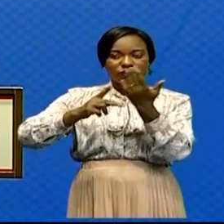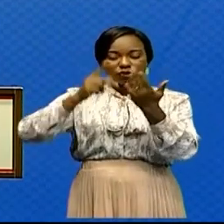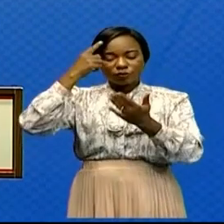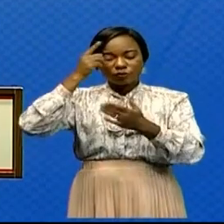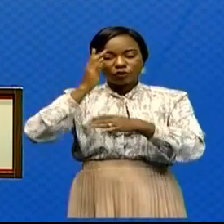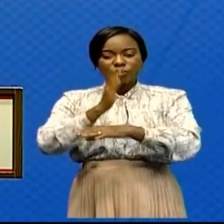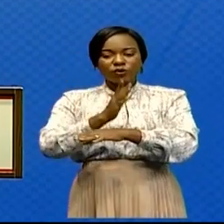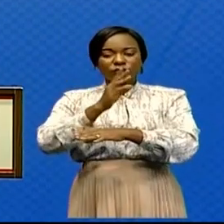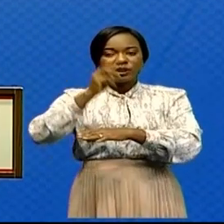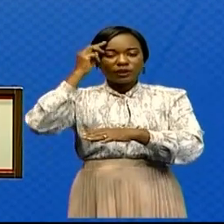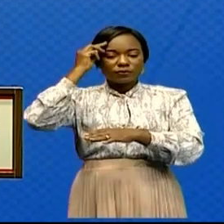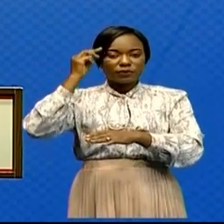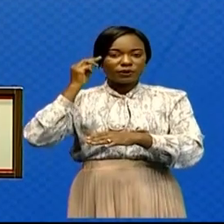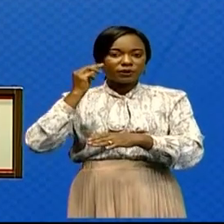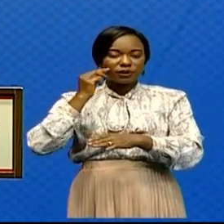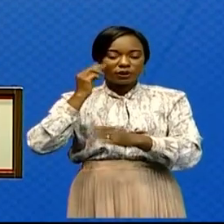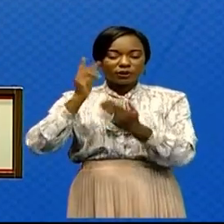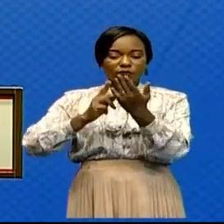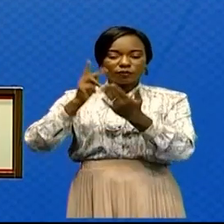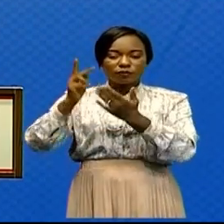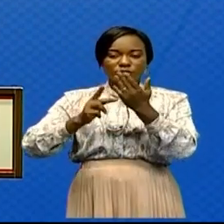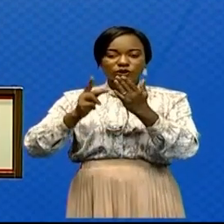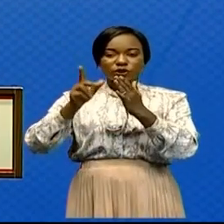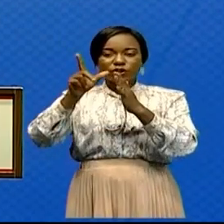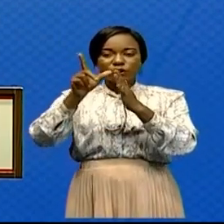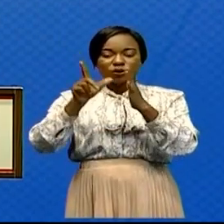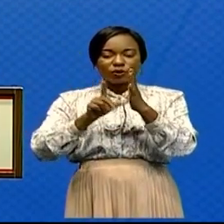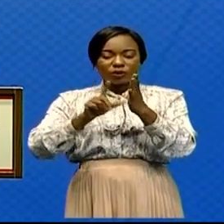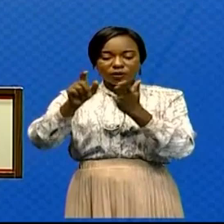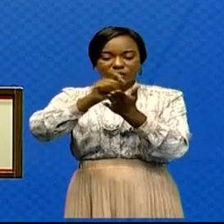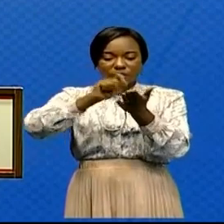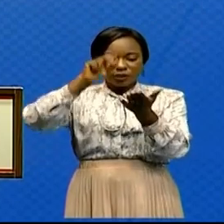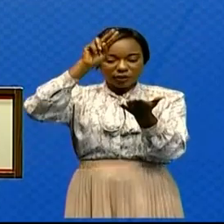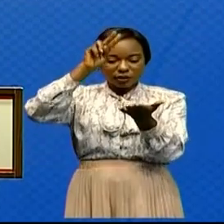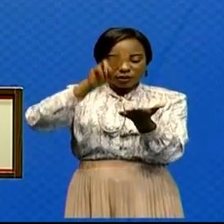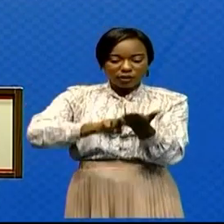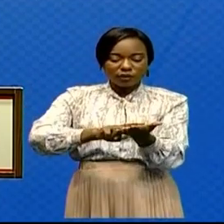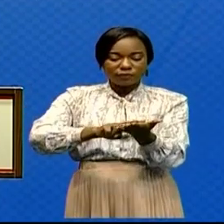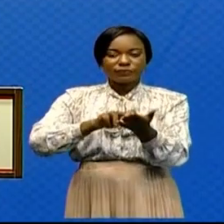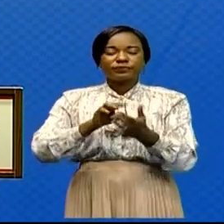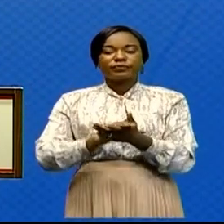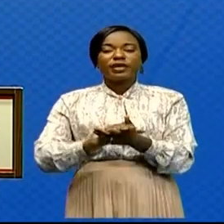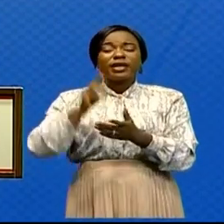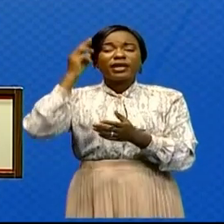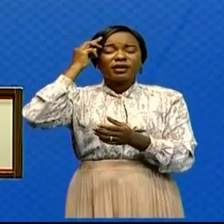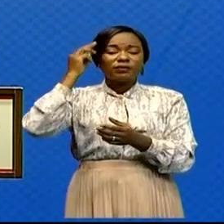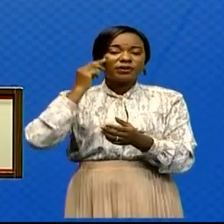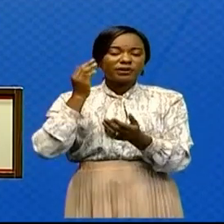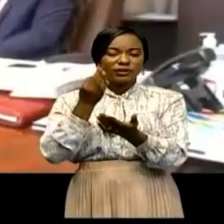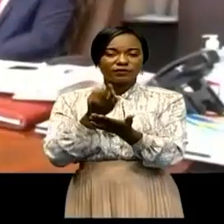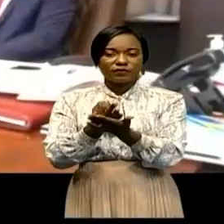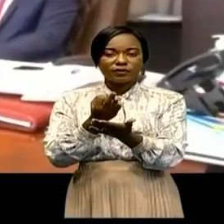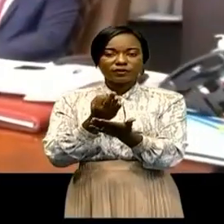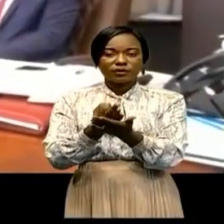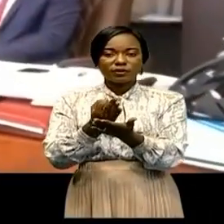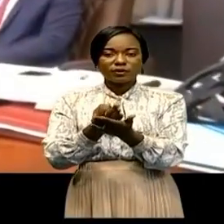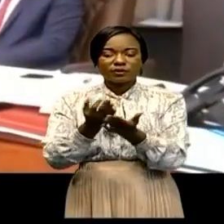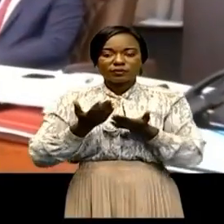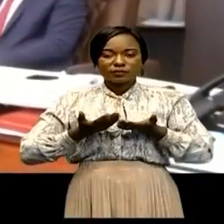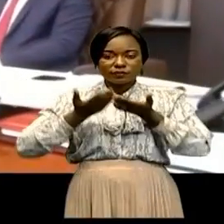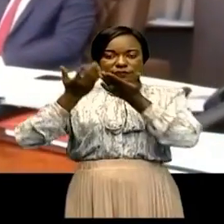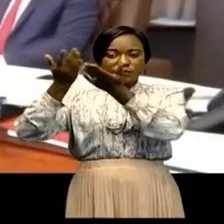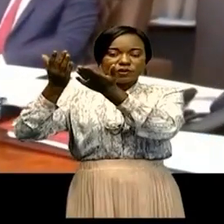du Conseil de ministre. Projet de loi des ratifications. Le ministre des Finances a soumis au